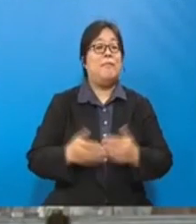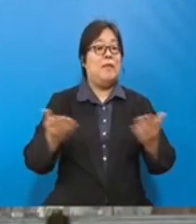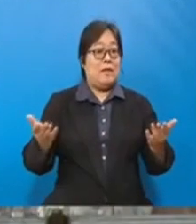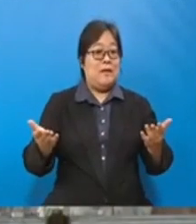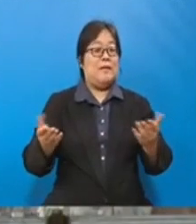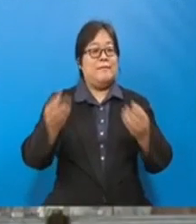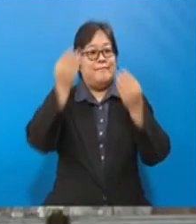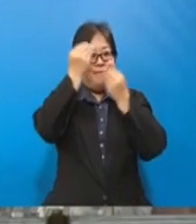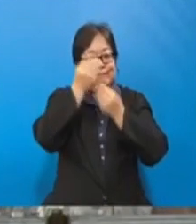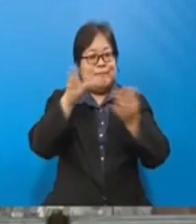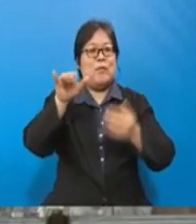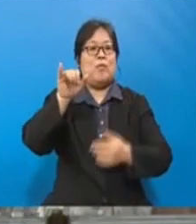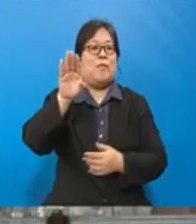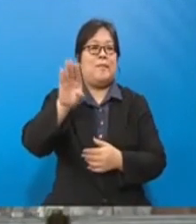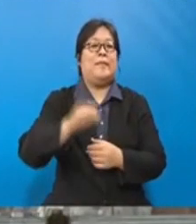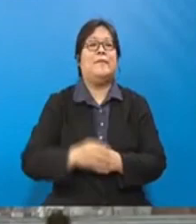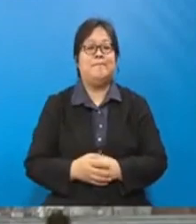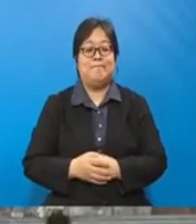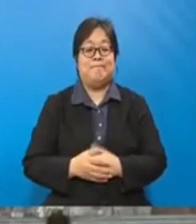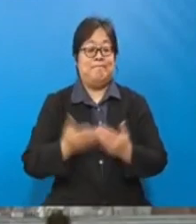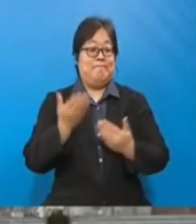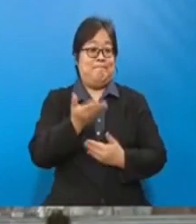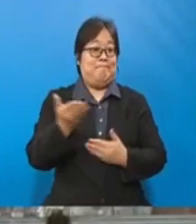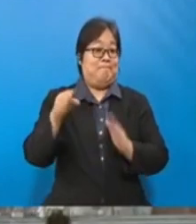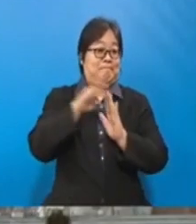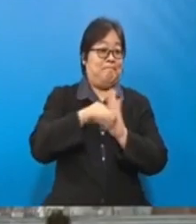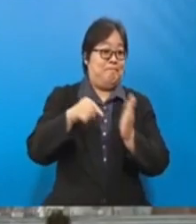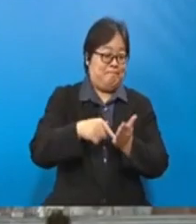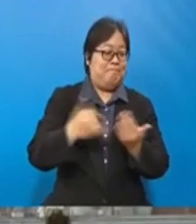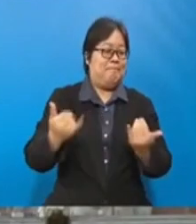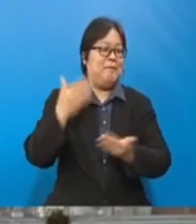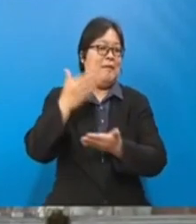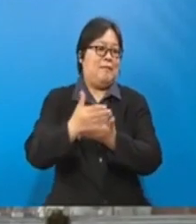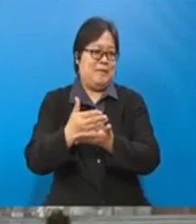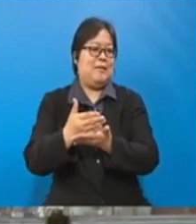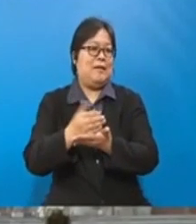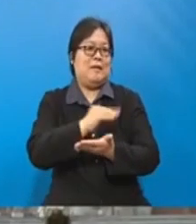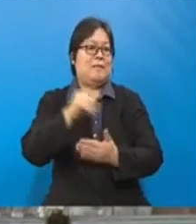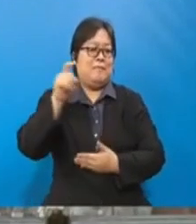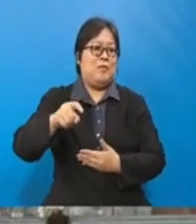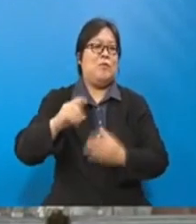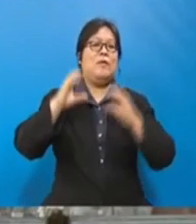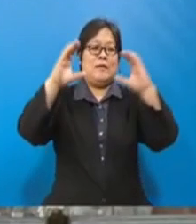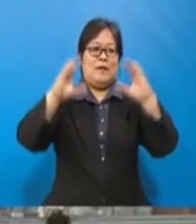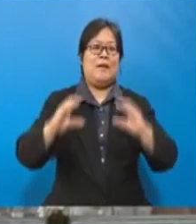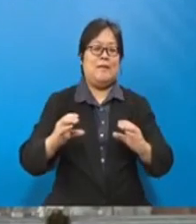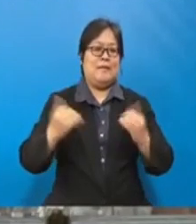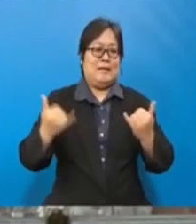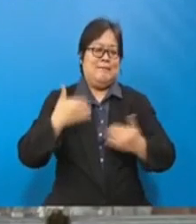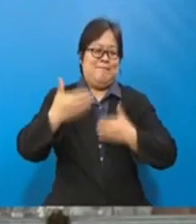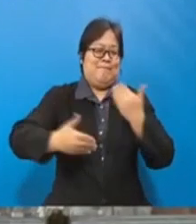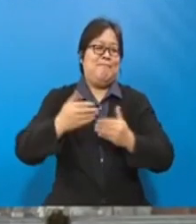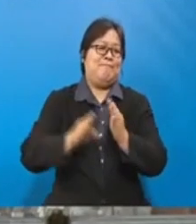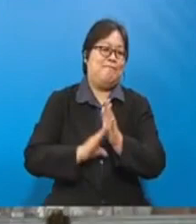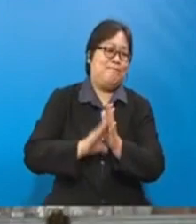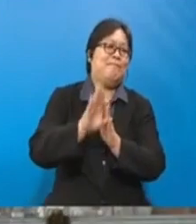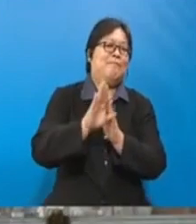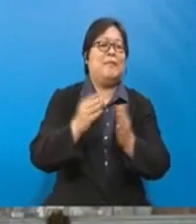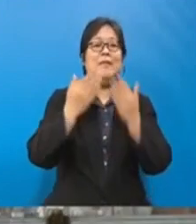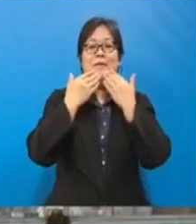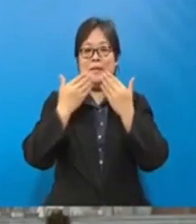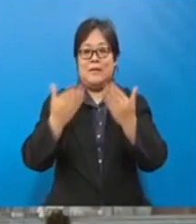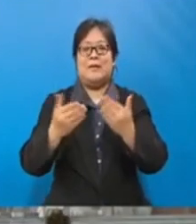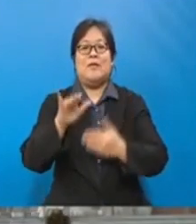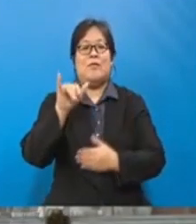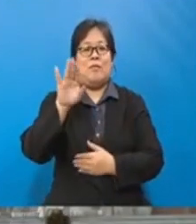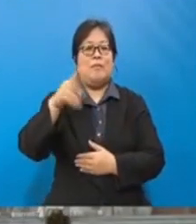olehkan itu untuk makluman yang berhormat bahawa perkara ini terhenti kerana beberapa faktor dan kita perlukan mekanisme yang sedang dibangunkan oleh pihak kementerian. Terima